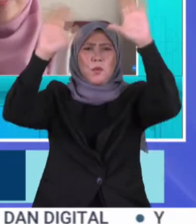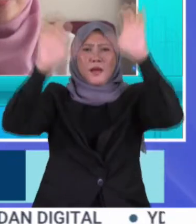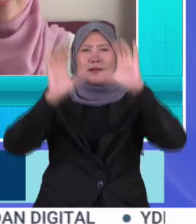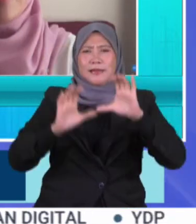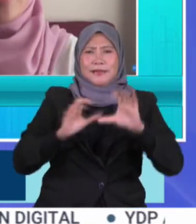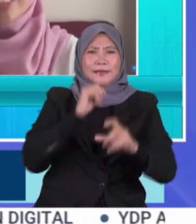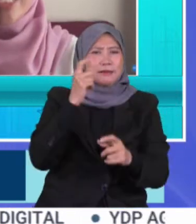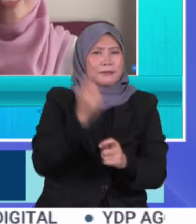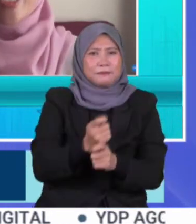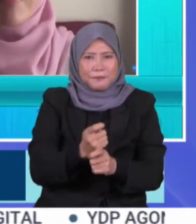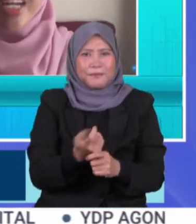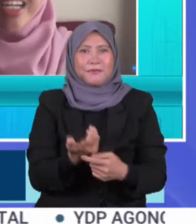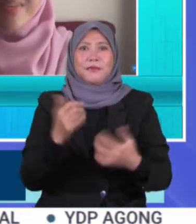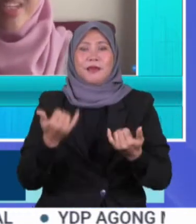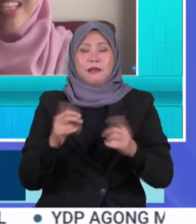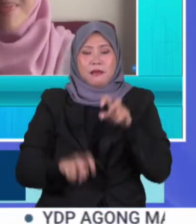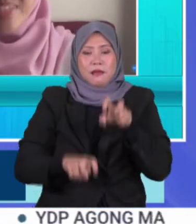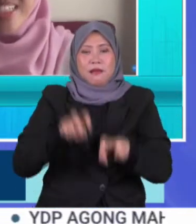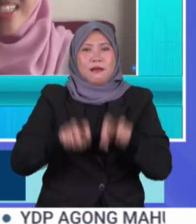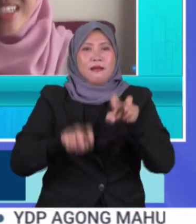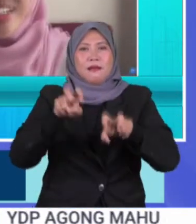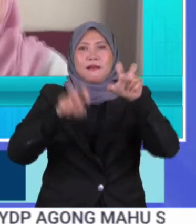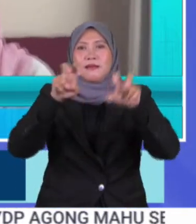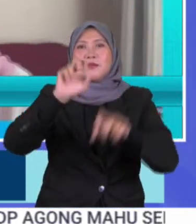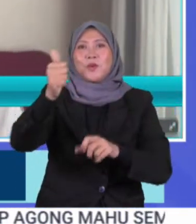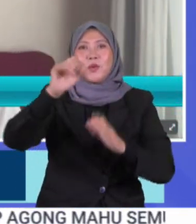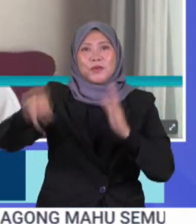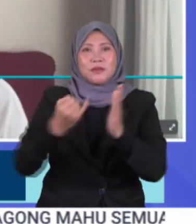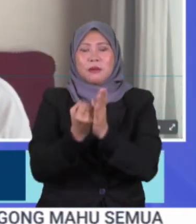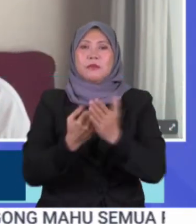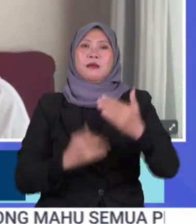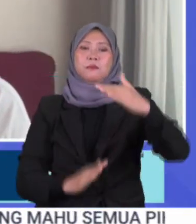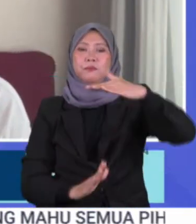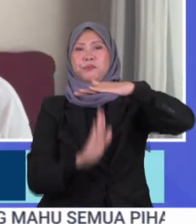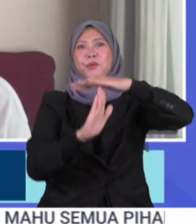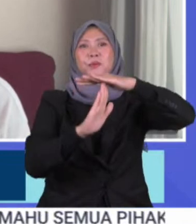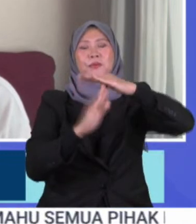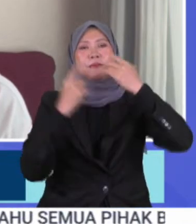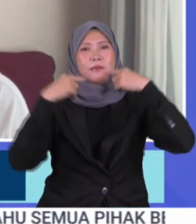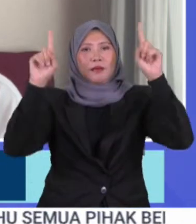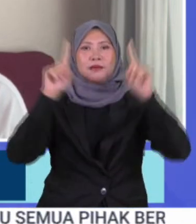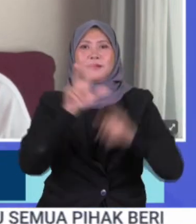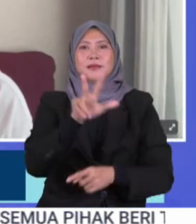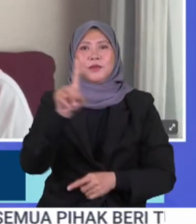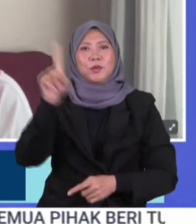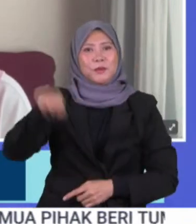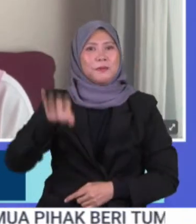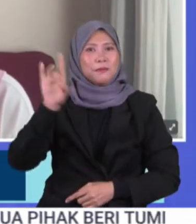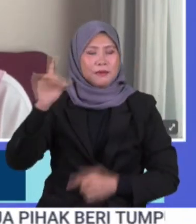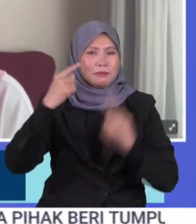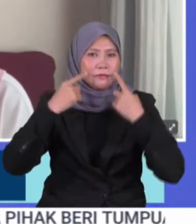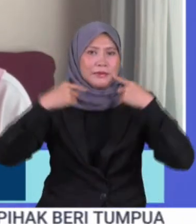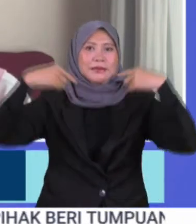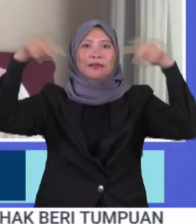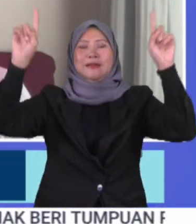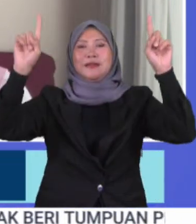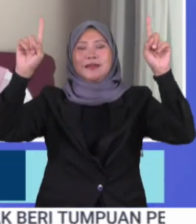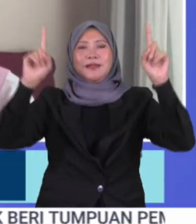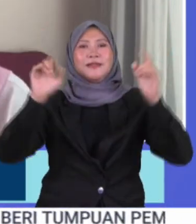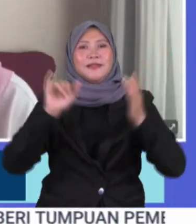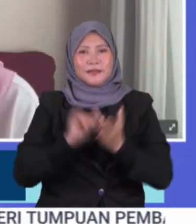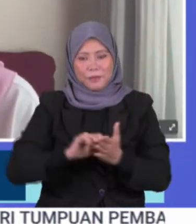pendakian selama 10 jam tidak menghalang mereka tiba di puncak pada 31 Ogos lalu Kejayaan itu menjadi